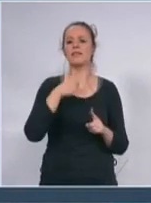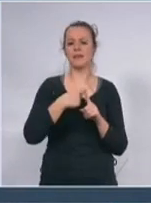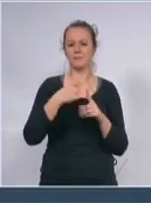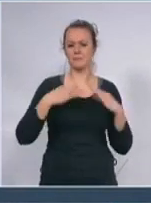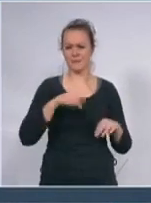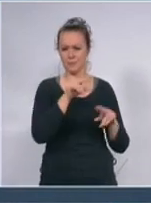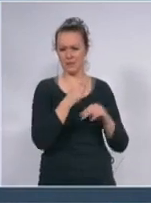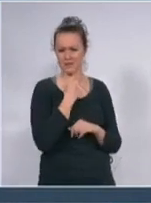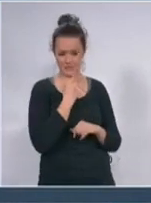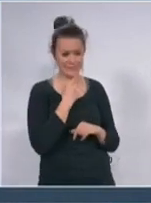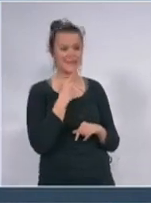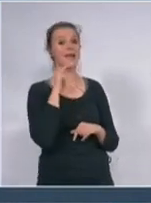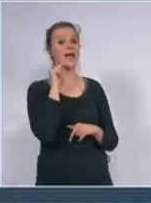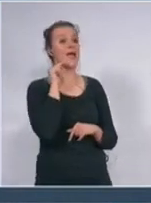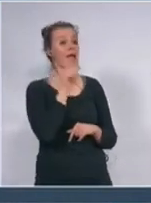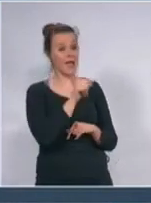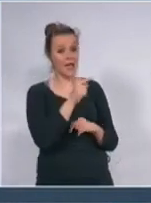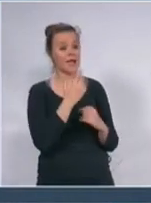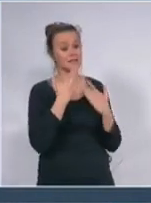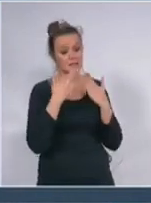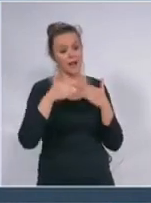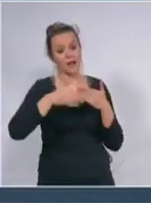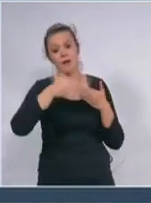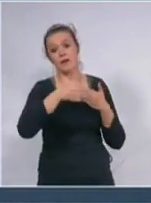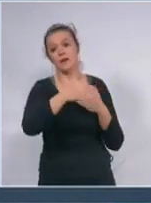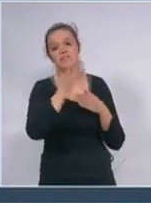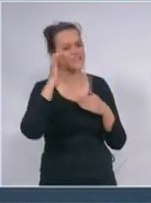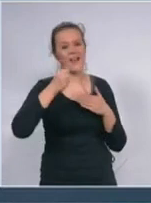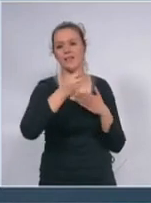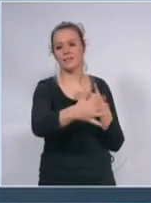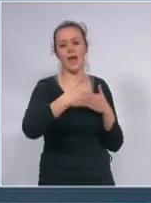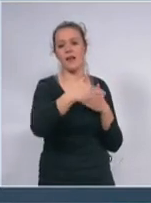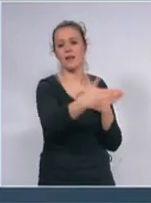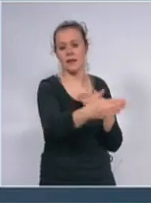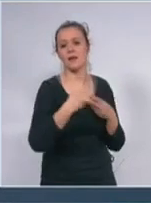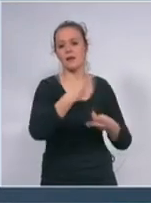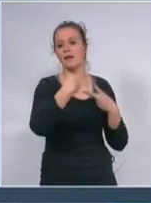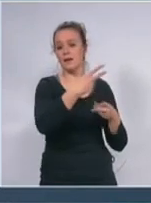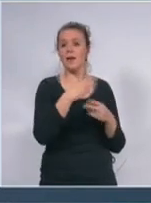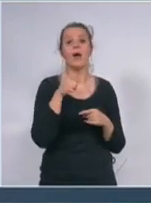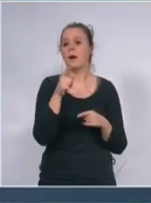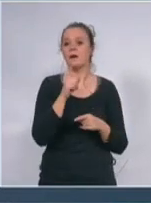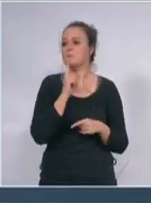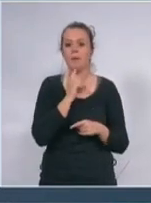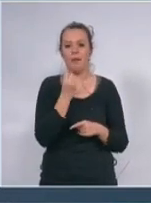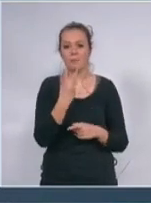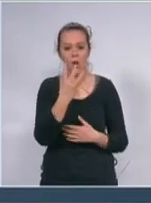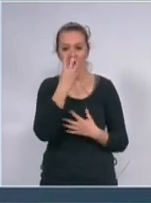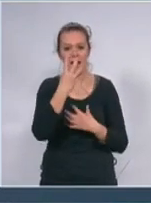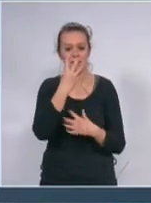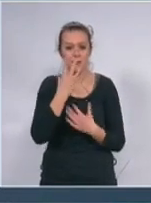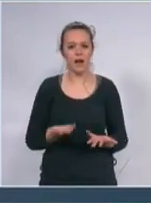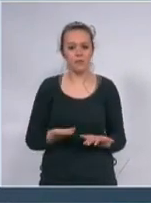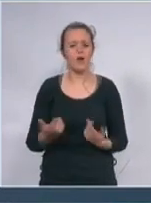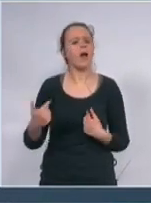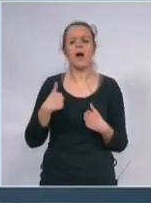pa ću imati i sve druge u danima iza toga mali broj respiratora svima ima ja ću se